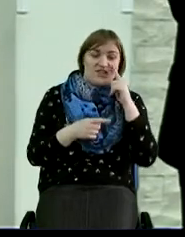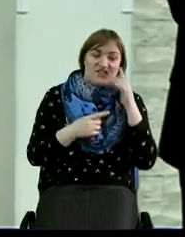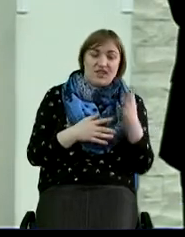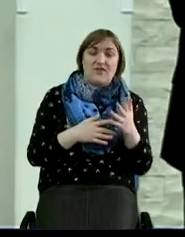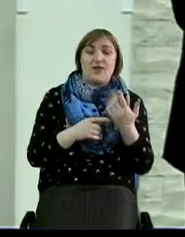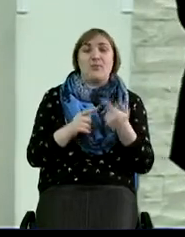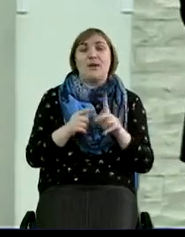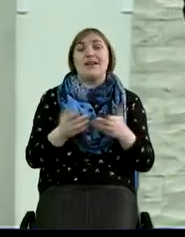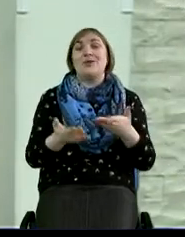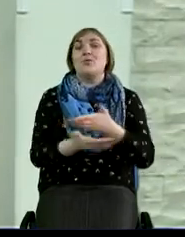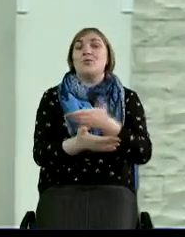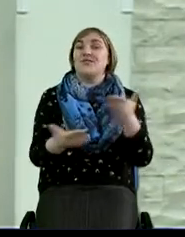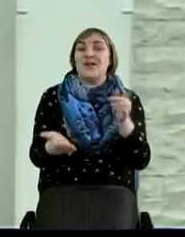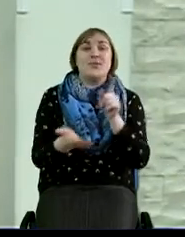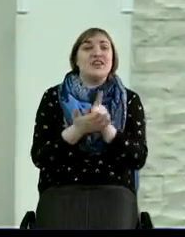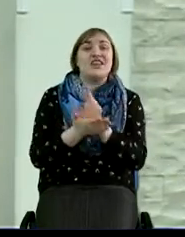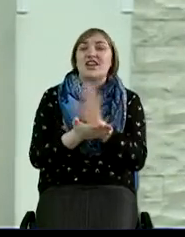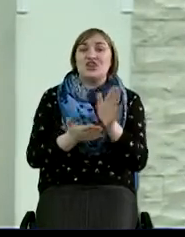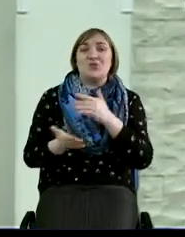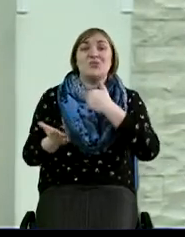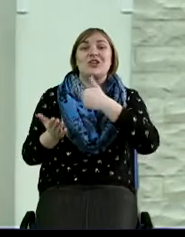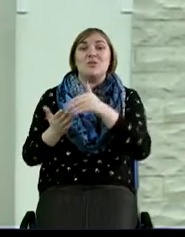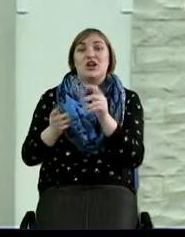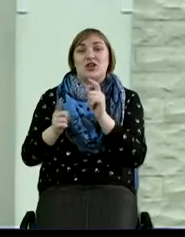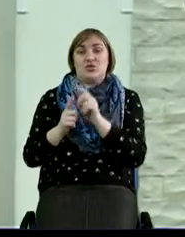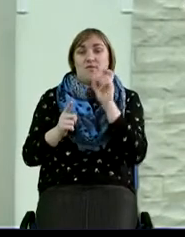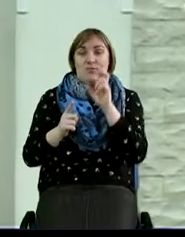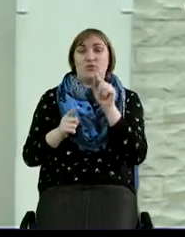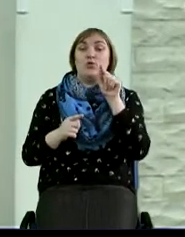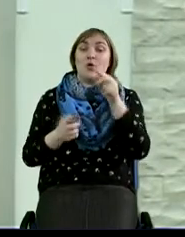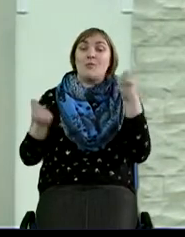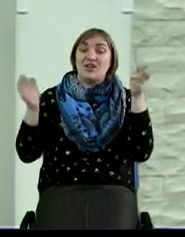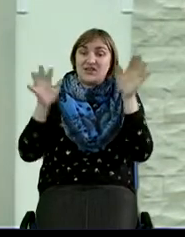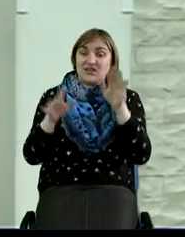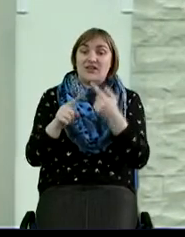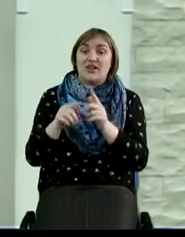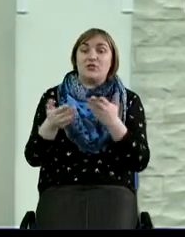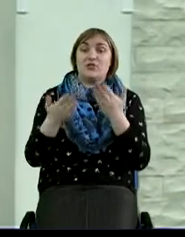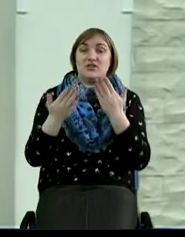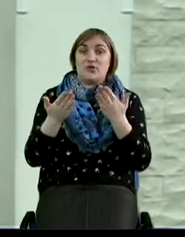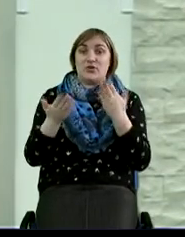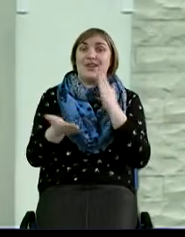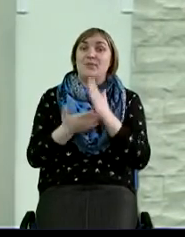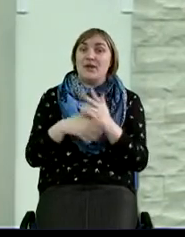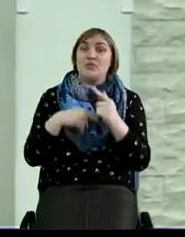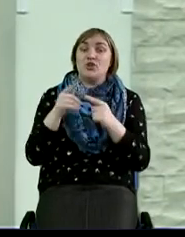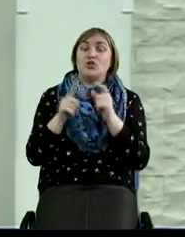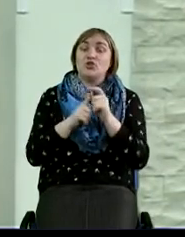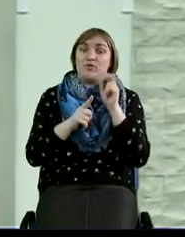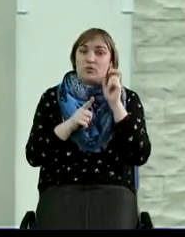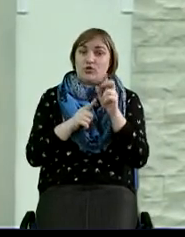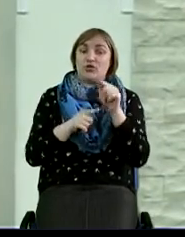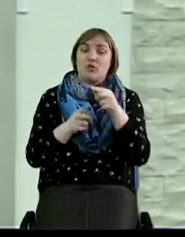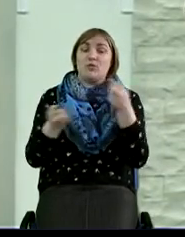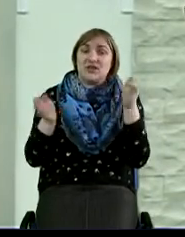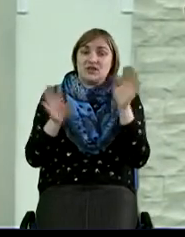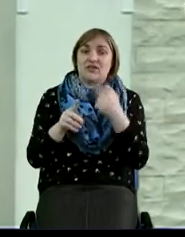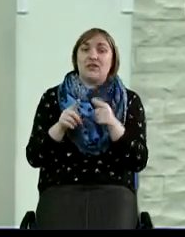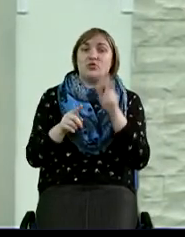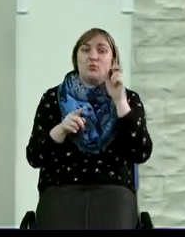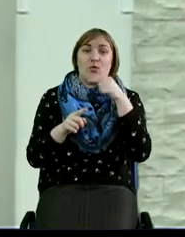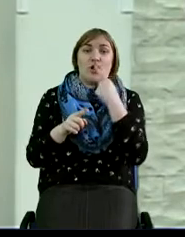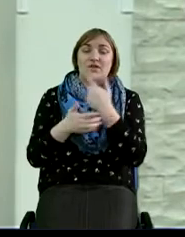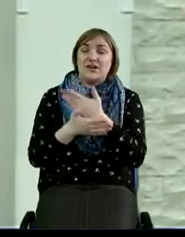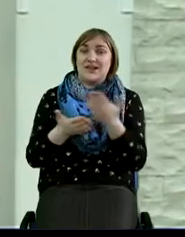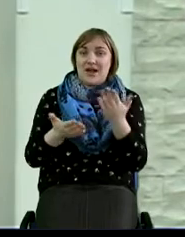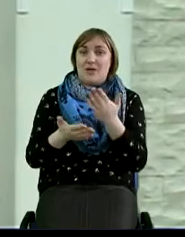с вами не должны пренебрегать Словом Божьим. То благословение, которое мы сегодня имеем через Слово Божие, то благословение, которое Бог нам говорит,